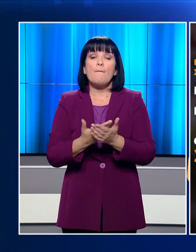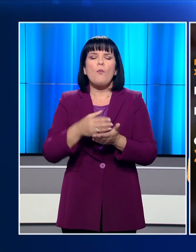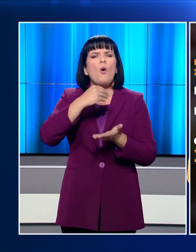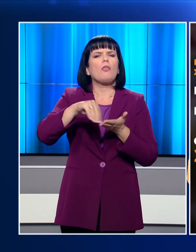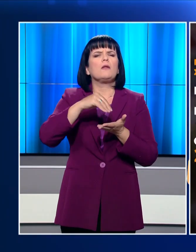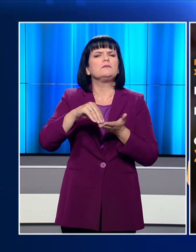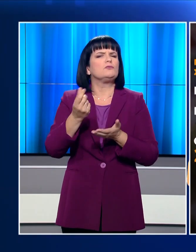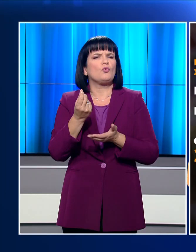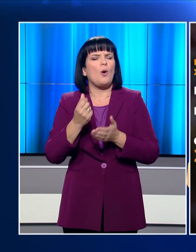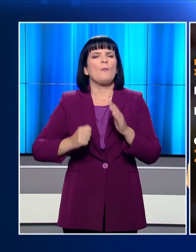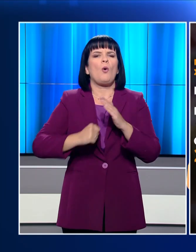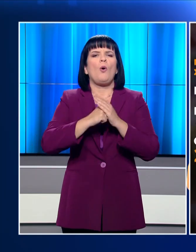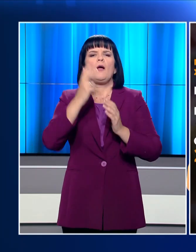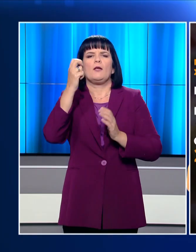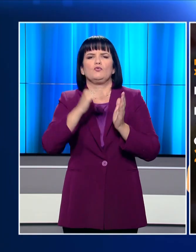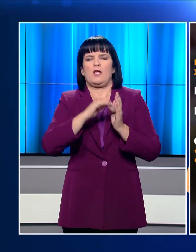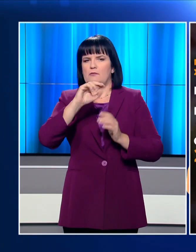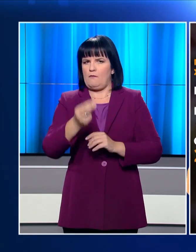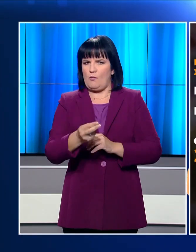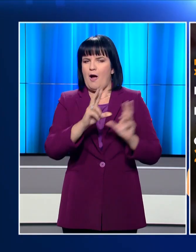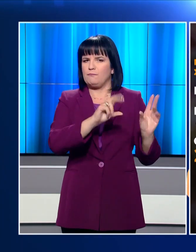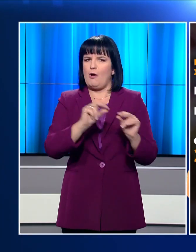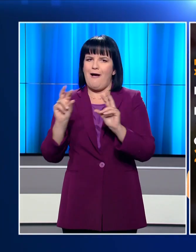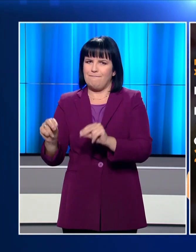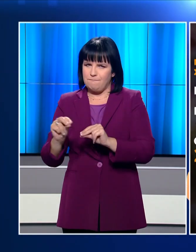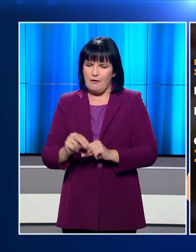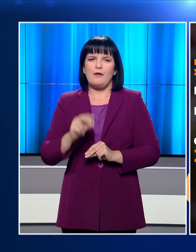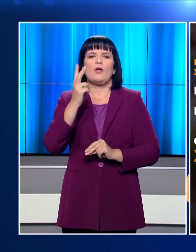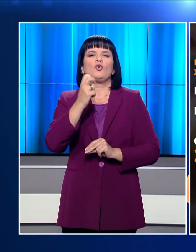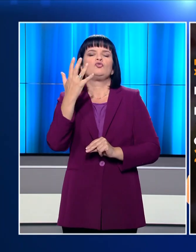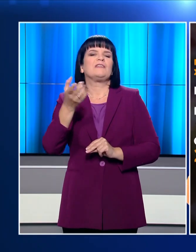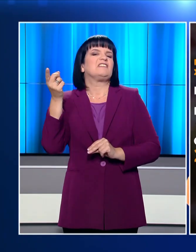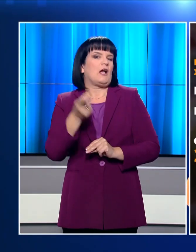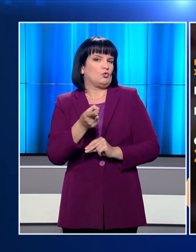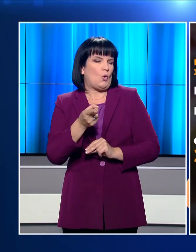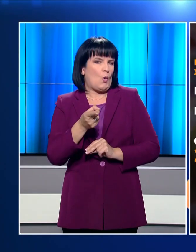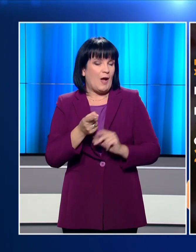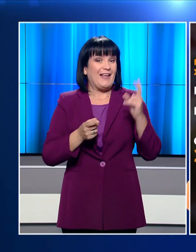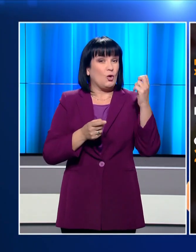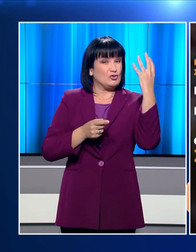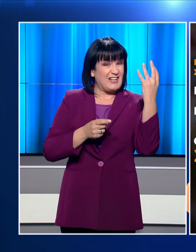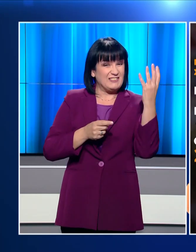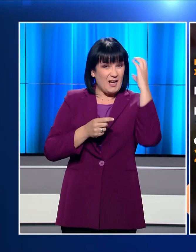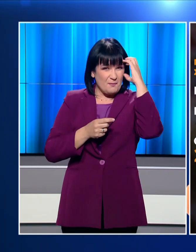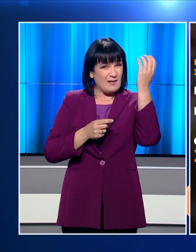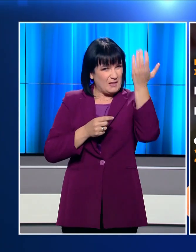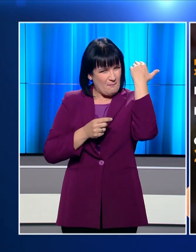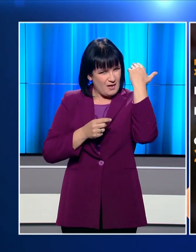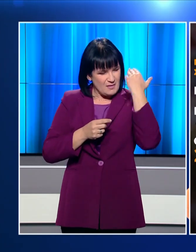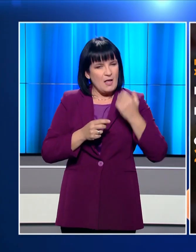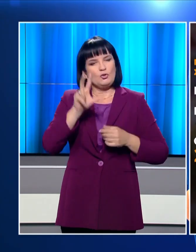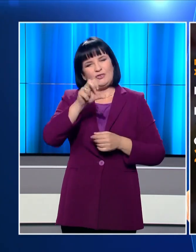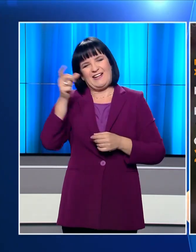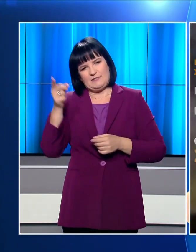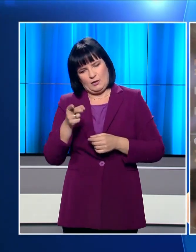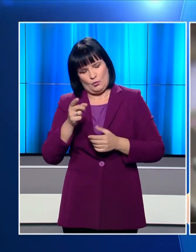με ηλεκτρονικό χρήμα ύψος 20.000 ευρώ που αντιστοιχεί στο 25% του εισόδηματός του και όχι 24.000 ευρώ που αντιστοιχεί στο